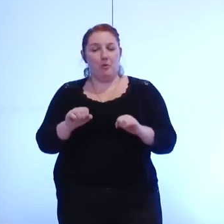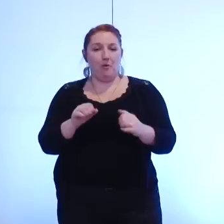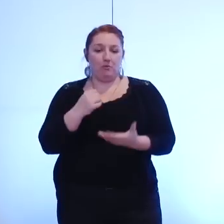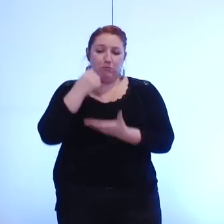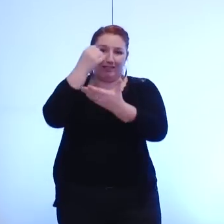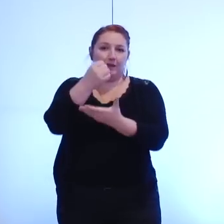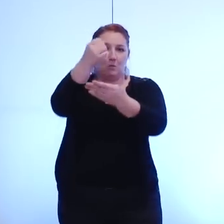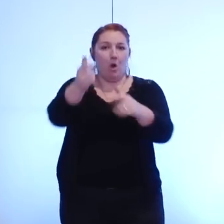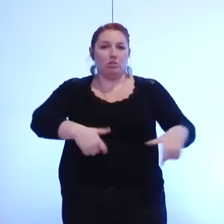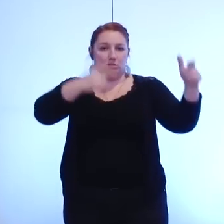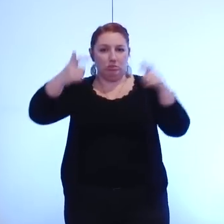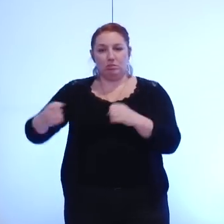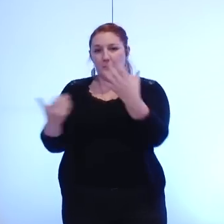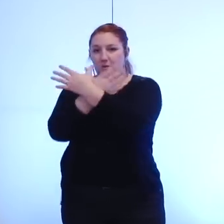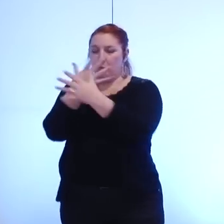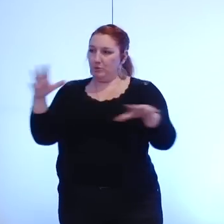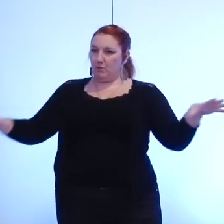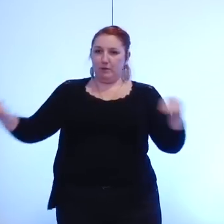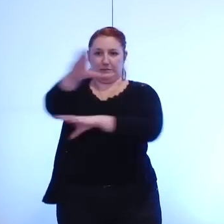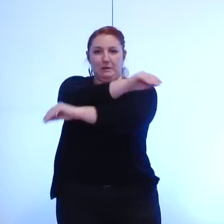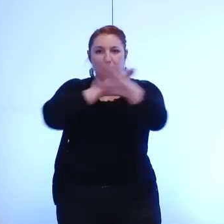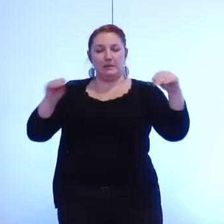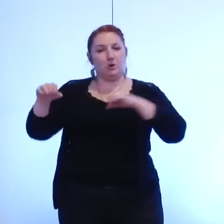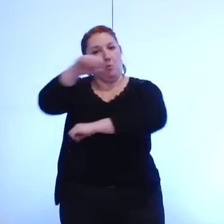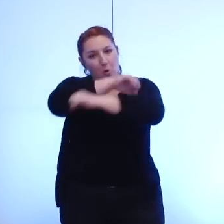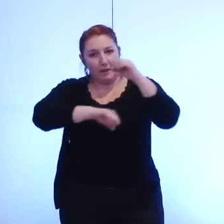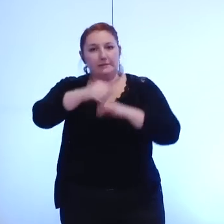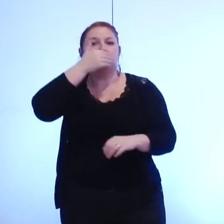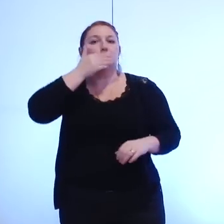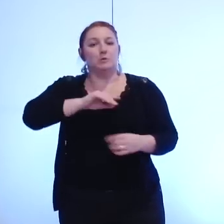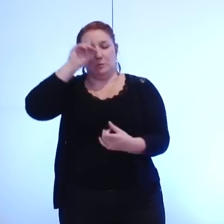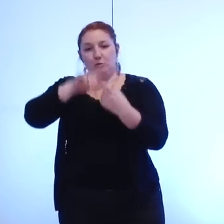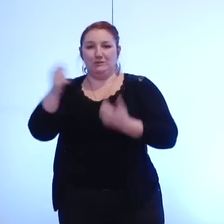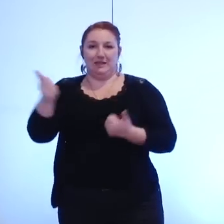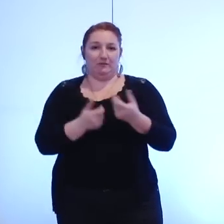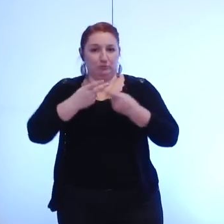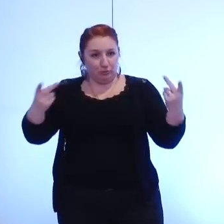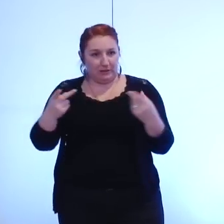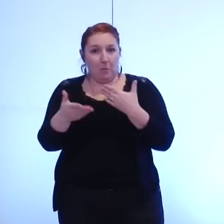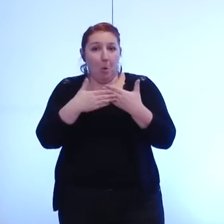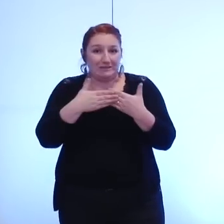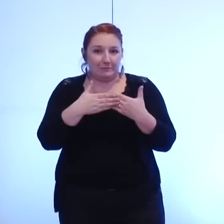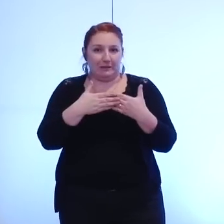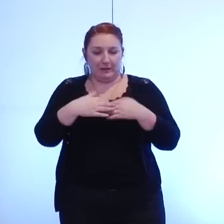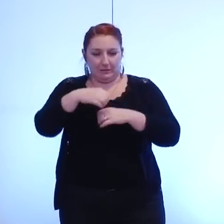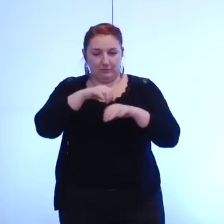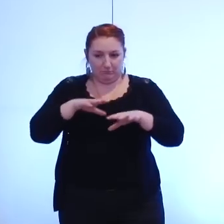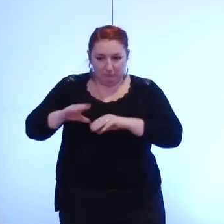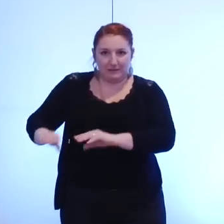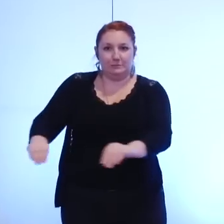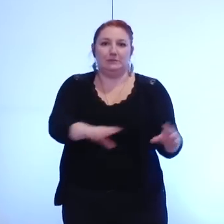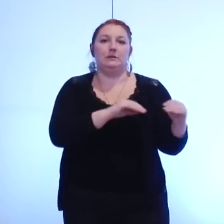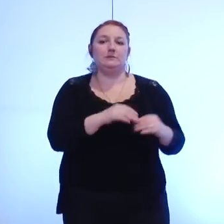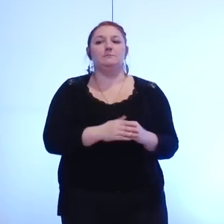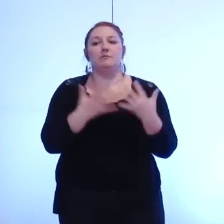communal et métropolitain au service d'une présence des services publics en proximité je voulais ajouter aussi